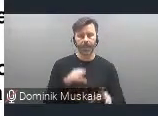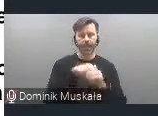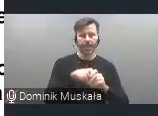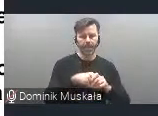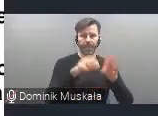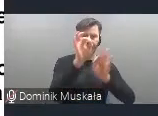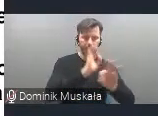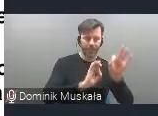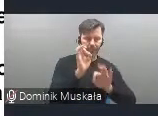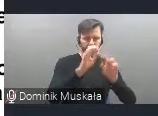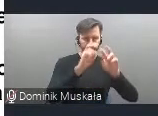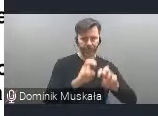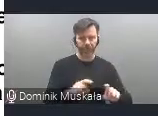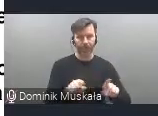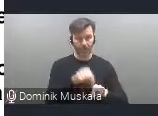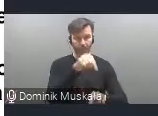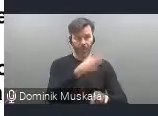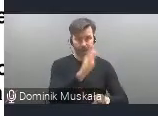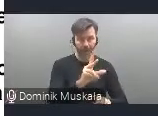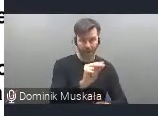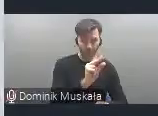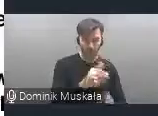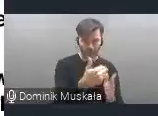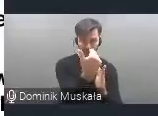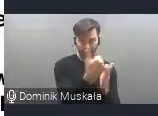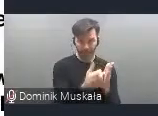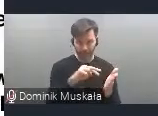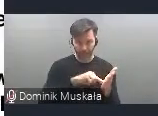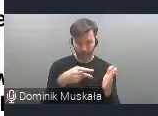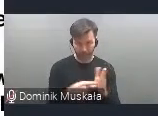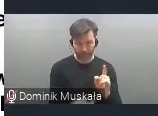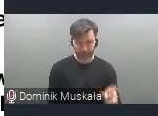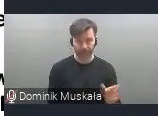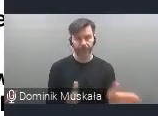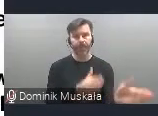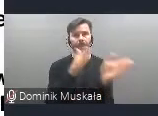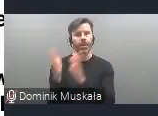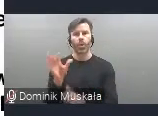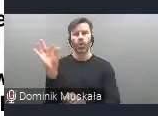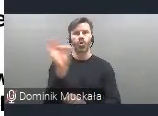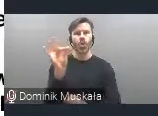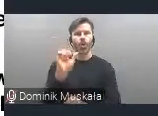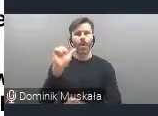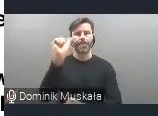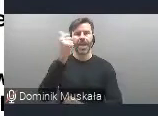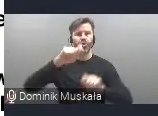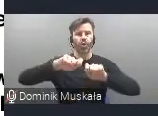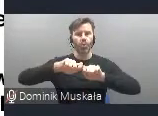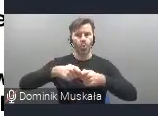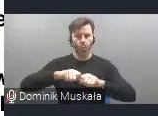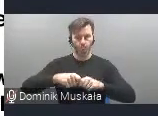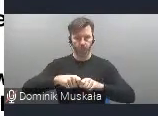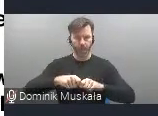Doskonałości Zawodowej to będzie w poniedziałek, natomiast w środę 1 grudnia będzie